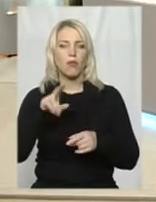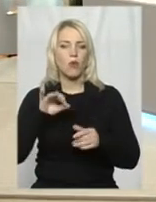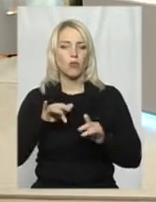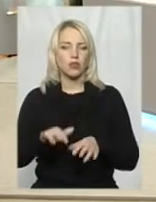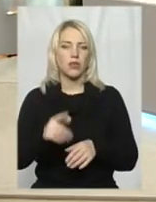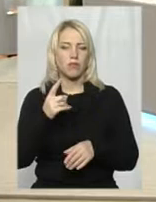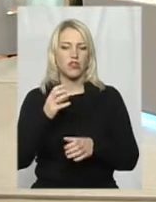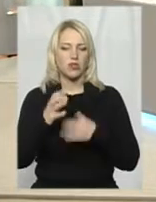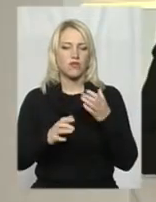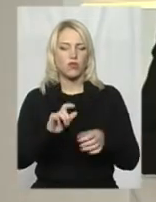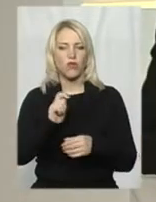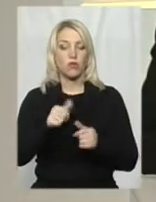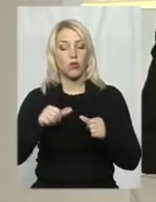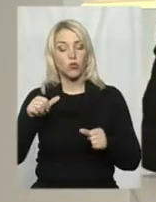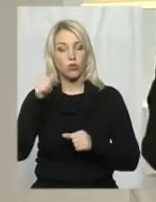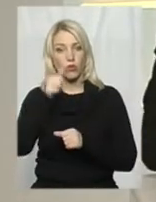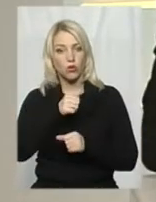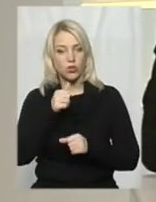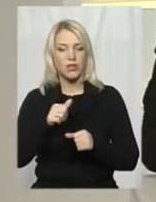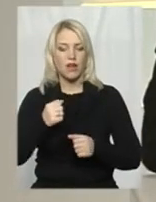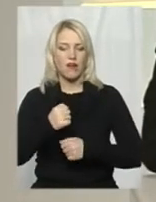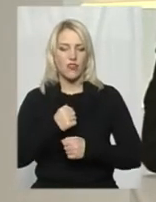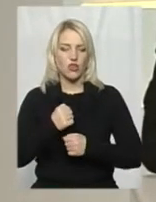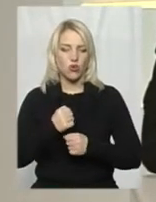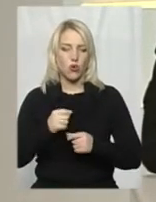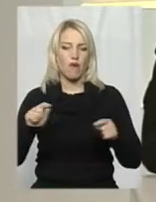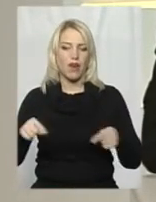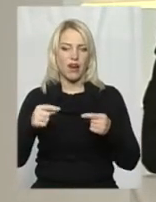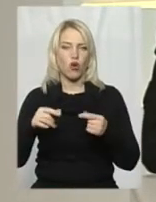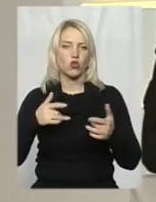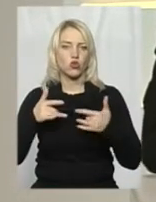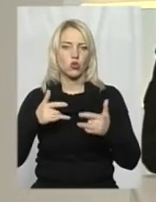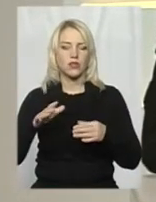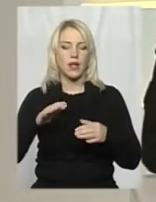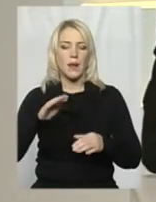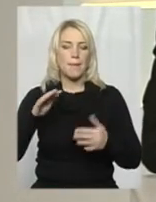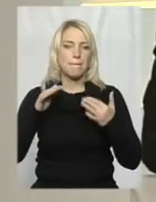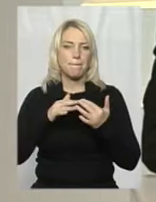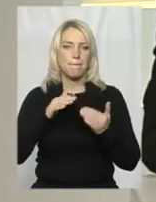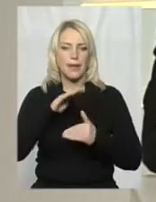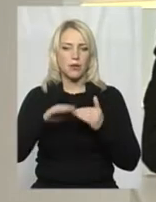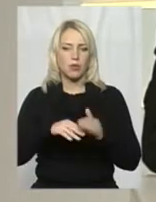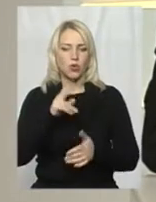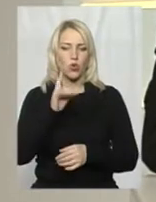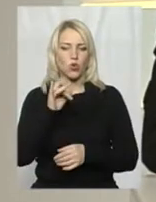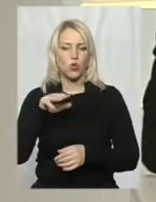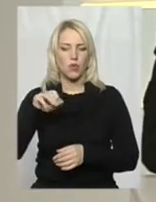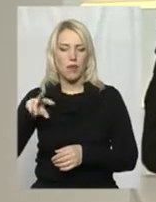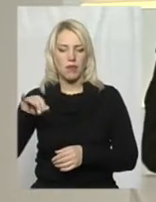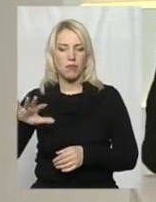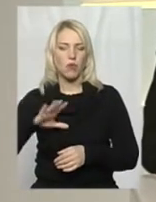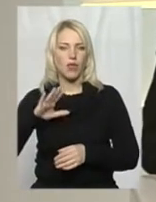Минулого року військова реконструкція «Бій під Крутами» відбулася у Меджибужі. Туди з'їхалися реконструктори